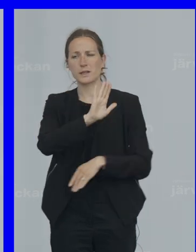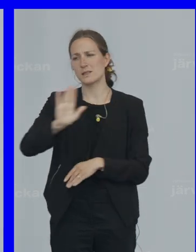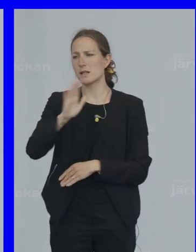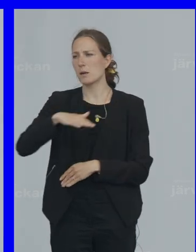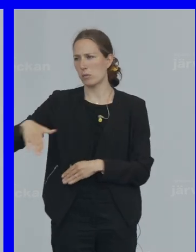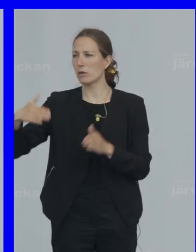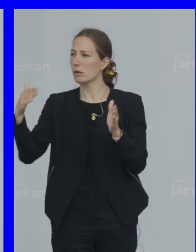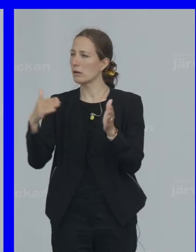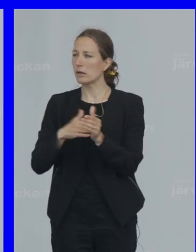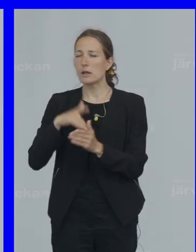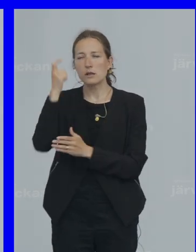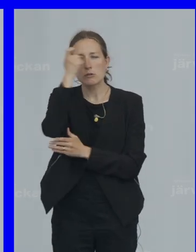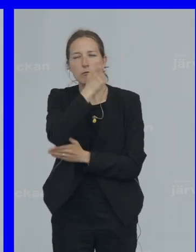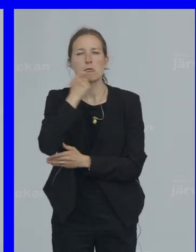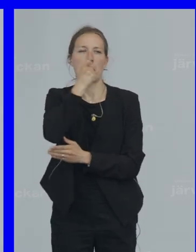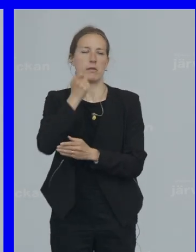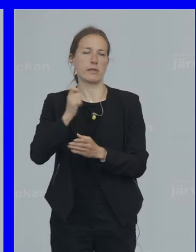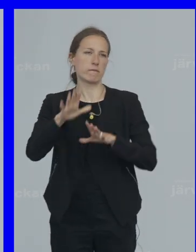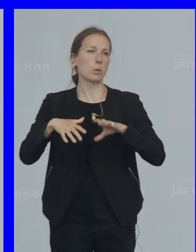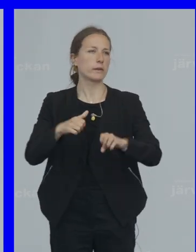Till det besinningslösa våldet